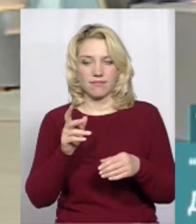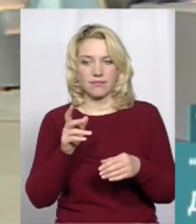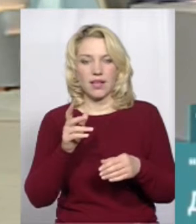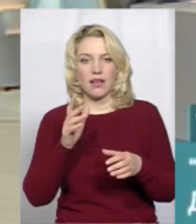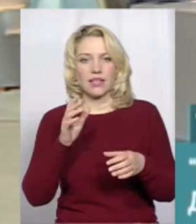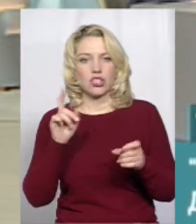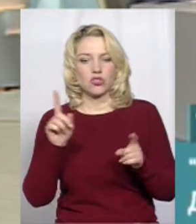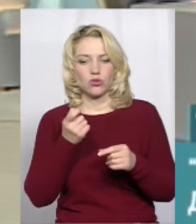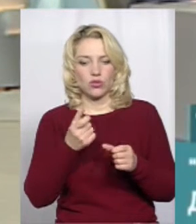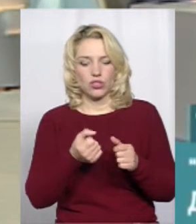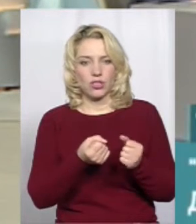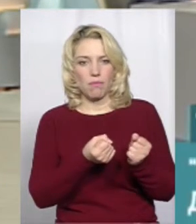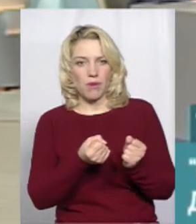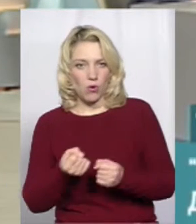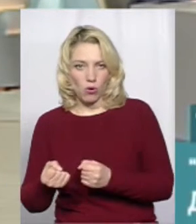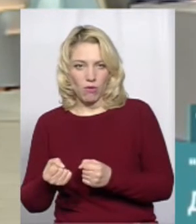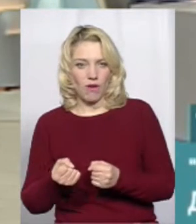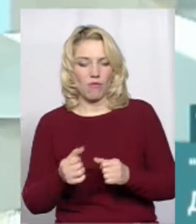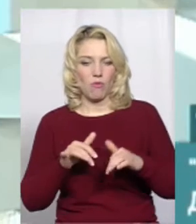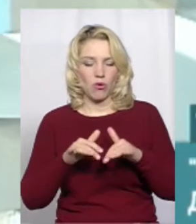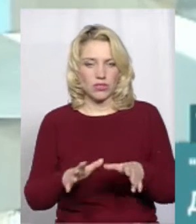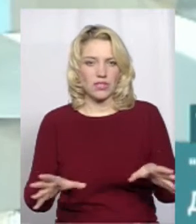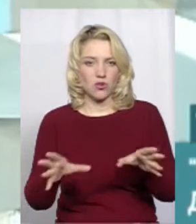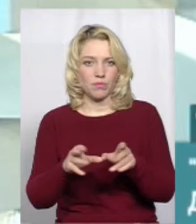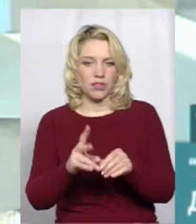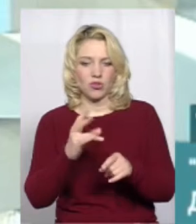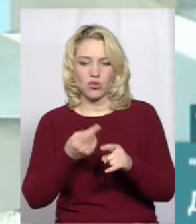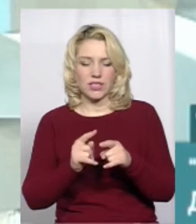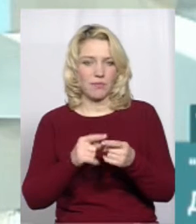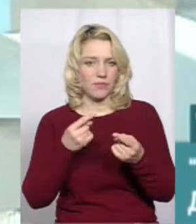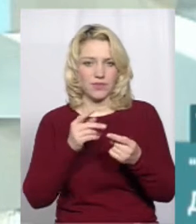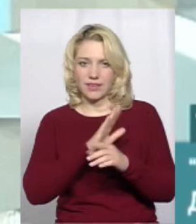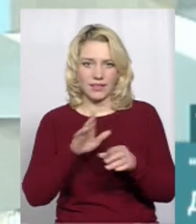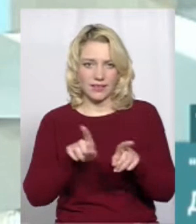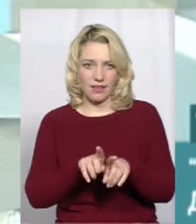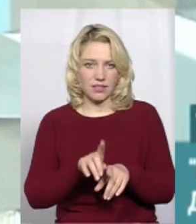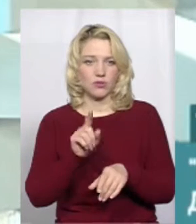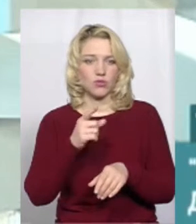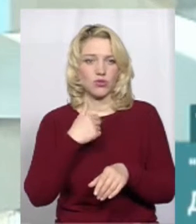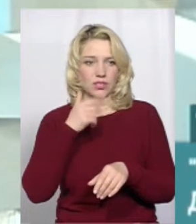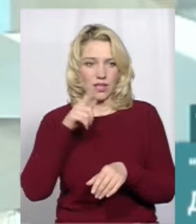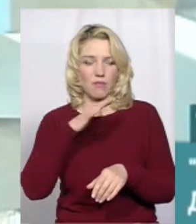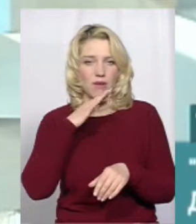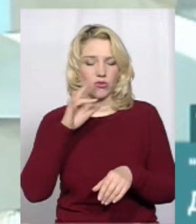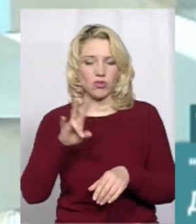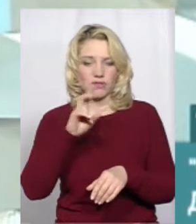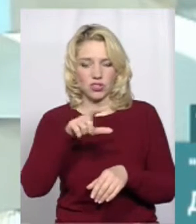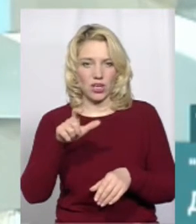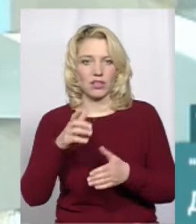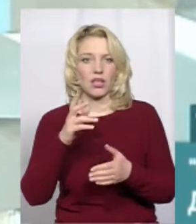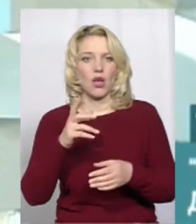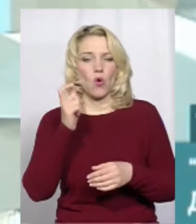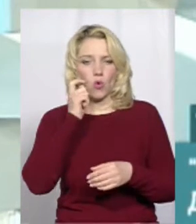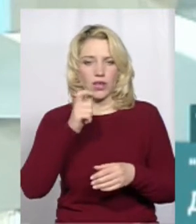трошечки пригальмував процес об'єднання. Але це зовсім не так. Я знаю багато священиків Московського патріархату, які є щирими